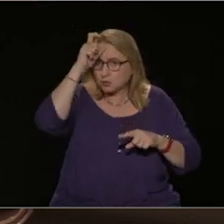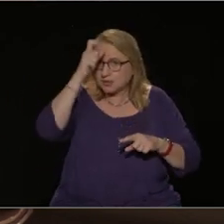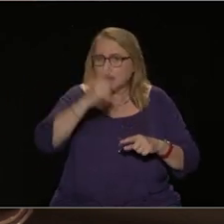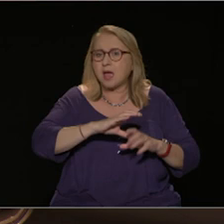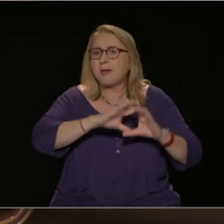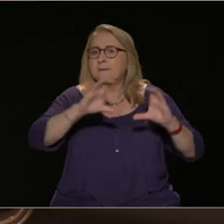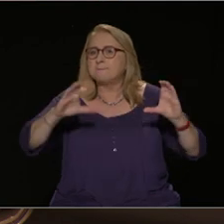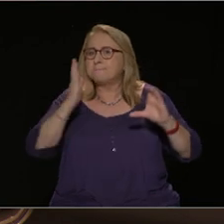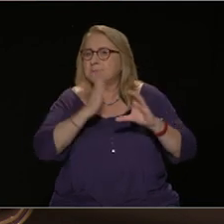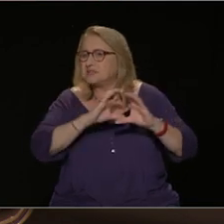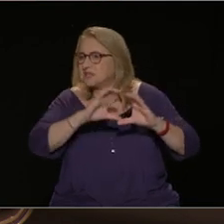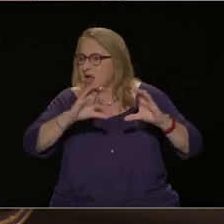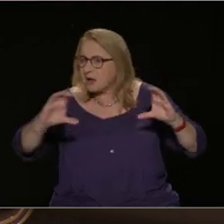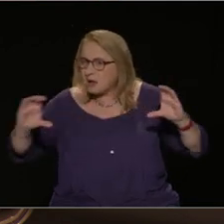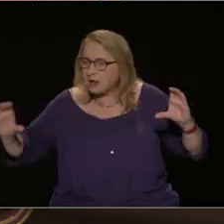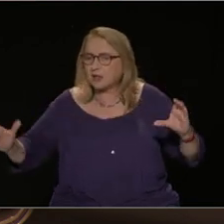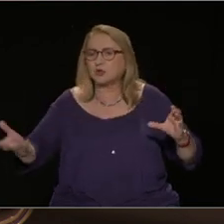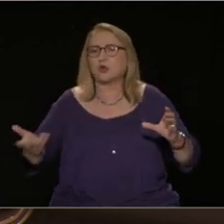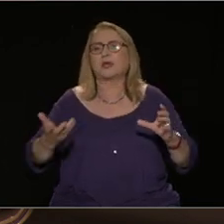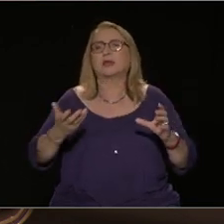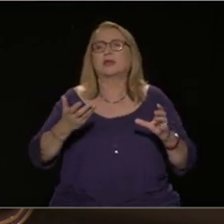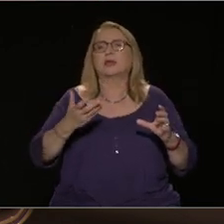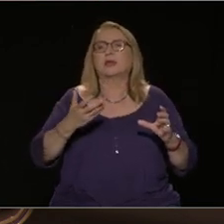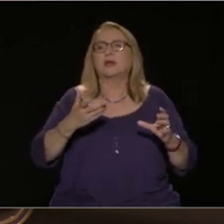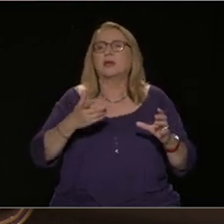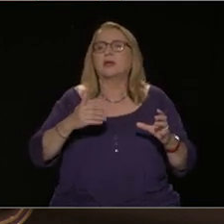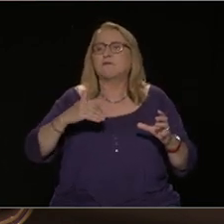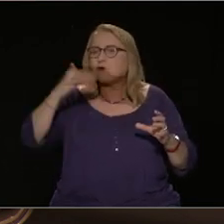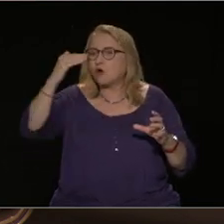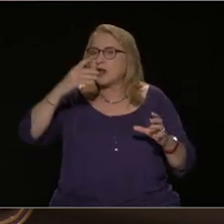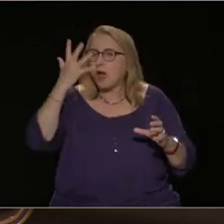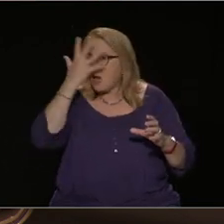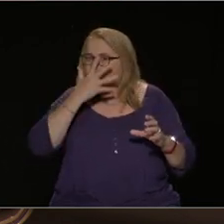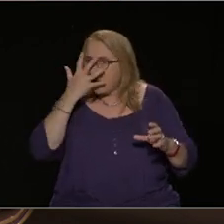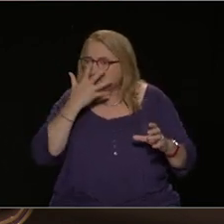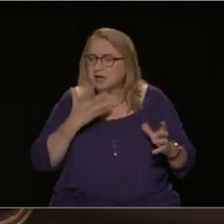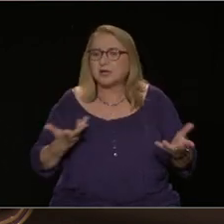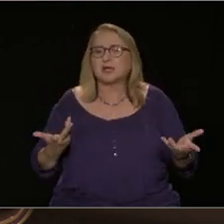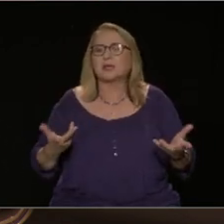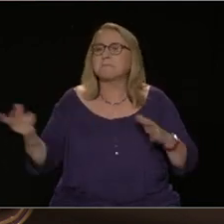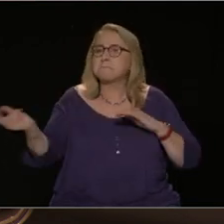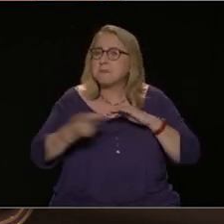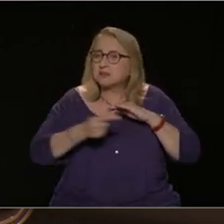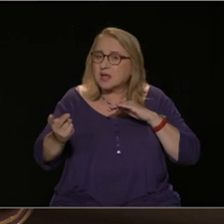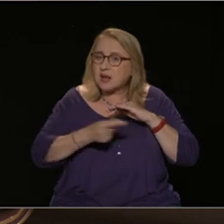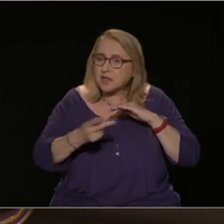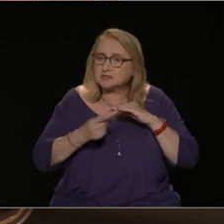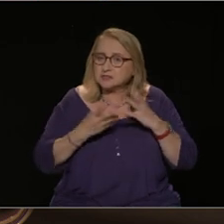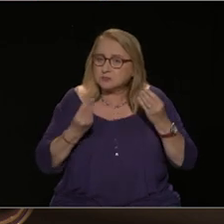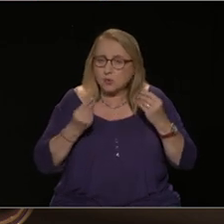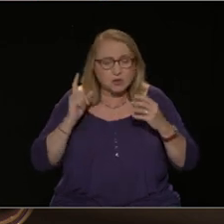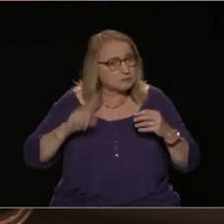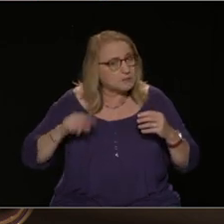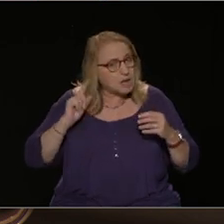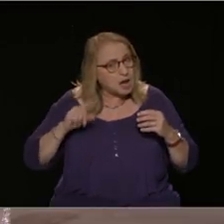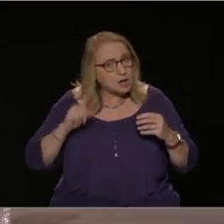Βόρεια-Αφρική, όλο αυτό το πεδίο το οποίο είχε να κάνει με τη μετανάστευση, την παράτυπη μετανάστευση, την παράνομη μετανάστευση, που